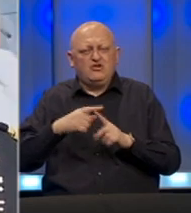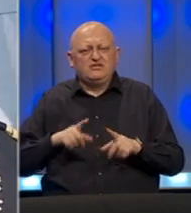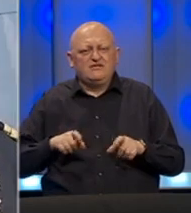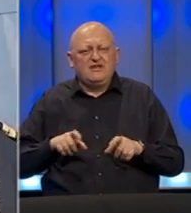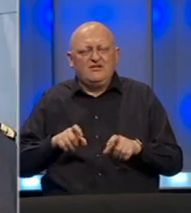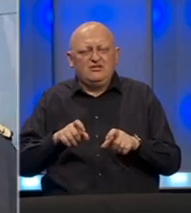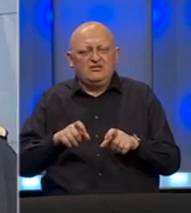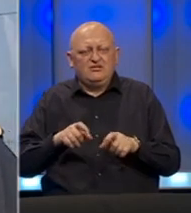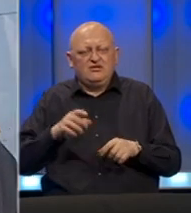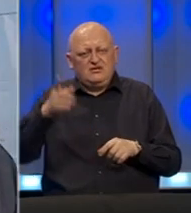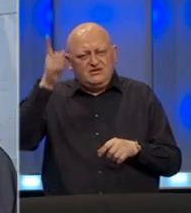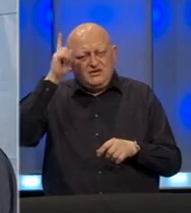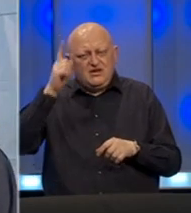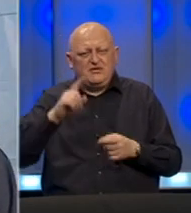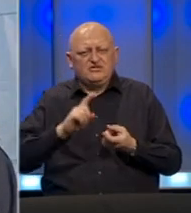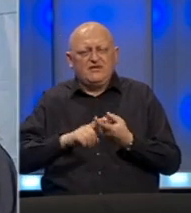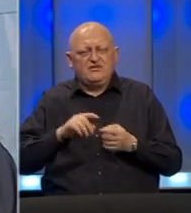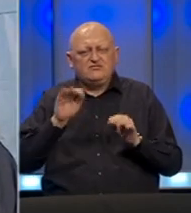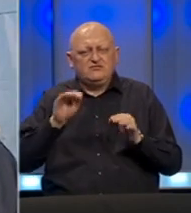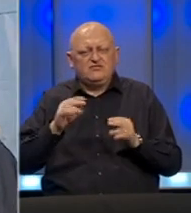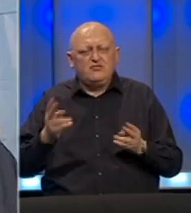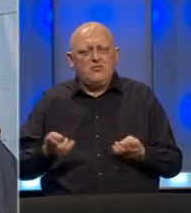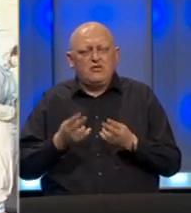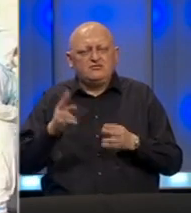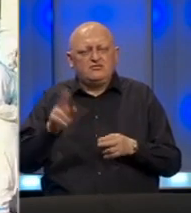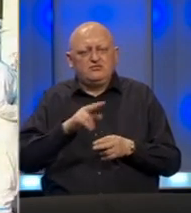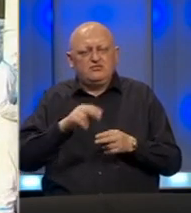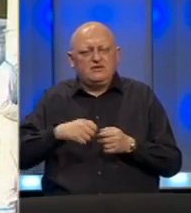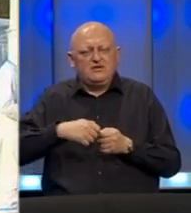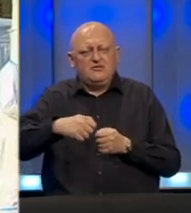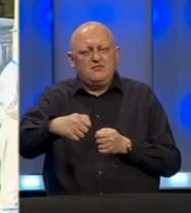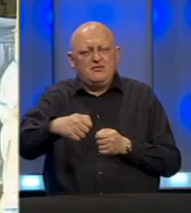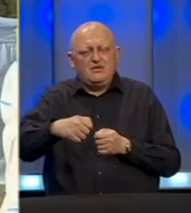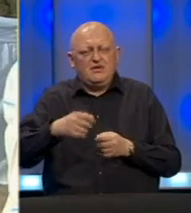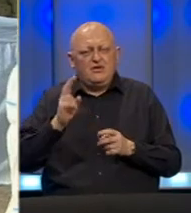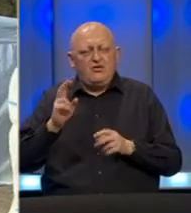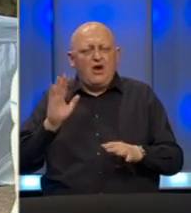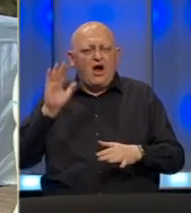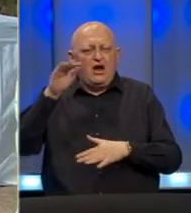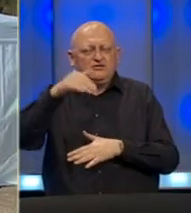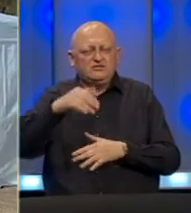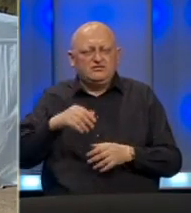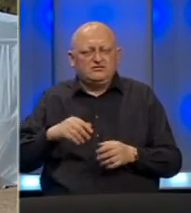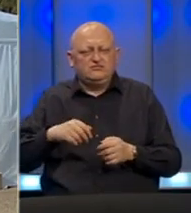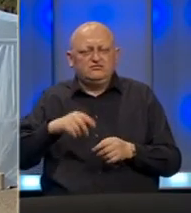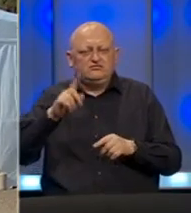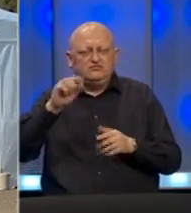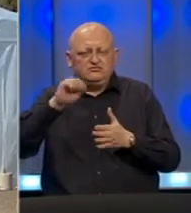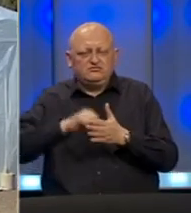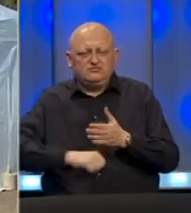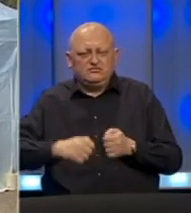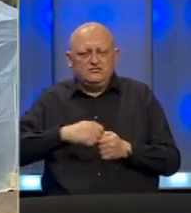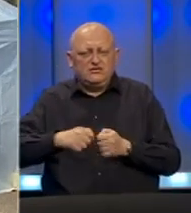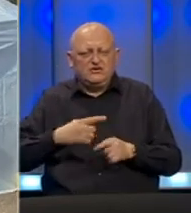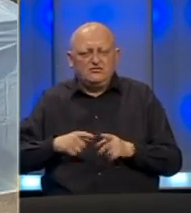koronavirus. Njemačka i Finjska najavljuju postepeno ukidanje mjera. U Australiji će restriktivne mjere zbog suzbijanja